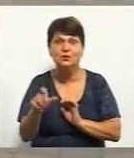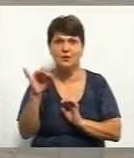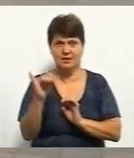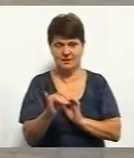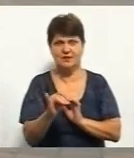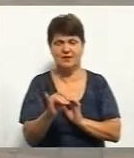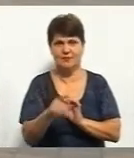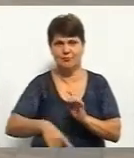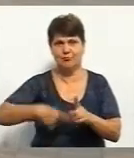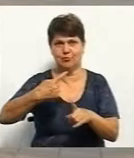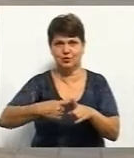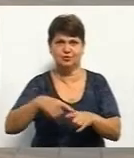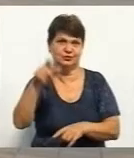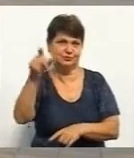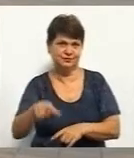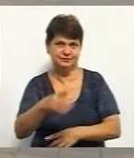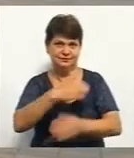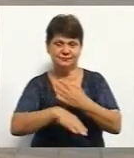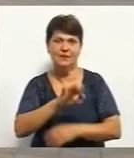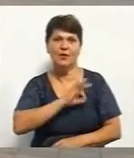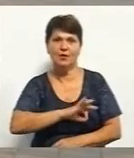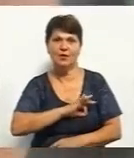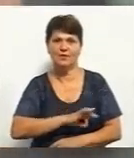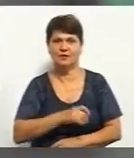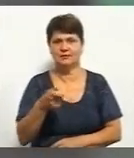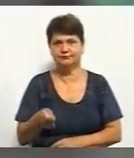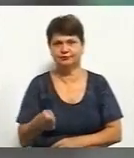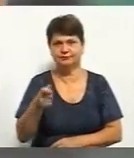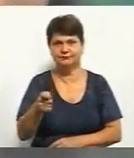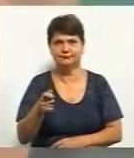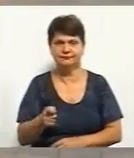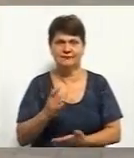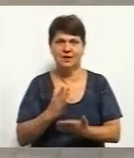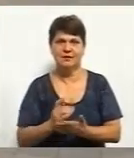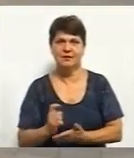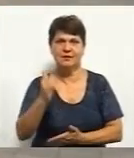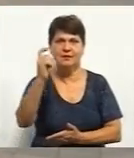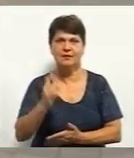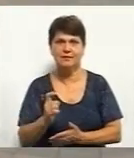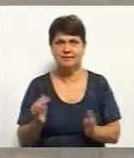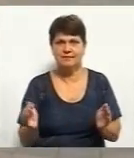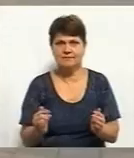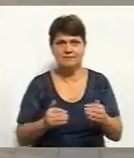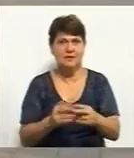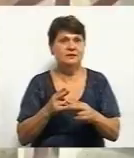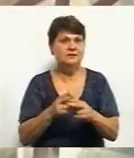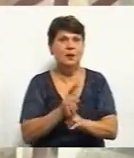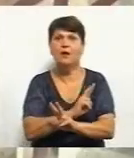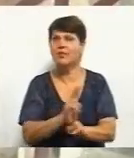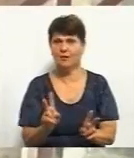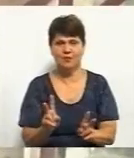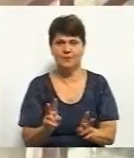даному громадянину, користуватися з допомогою пульта. Підйомник має малі габарити і в принципі не заважає нікому.